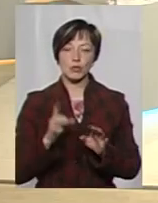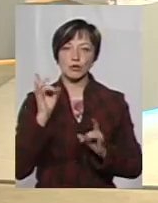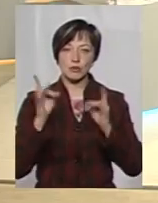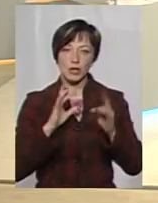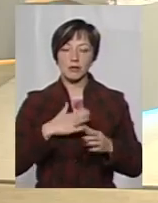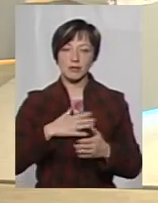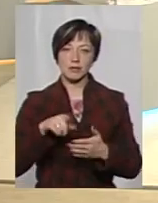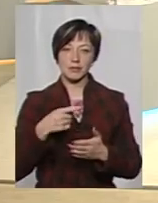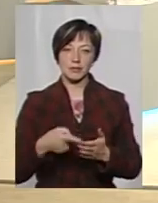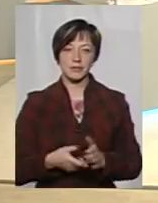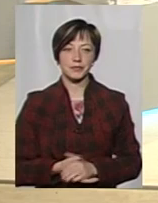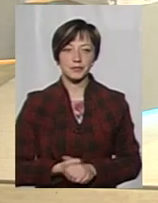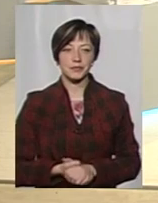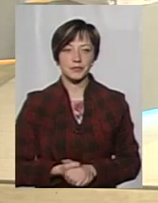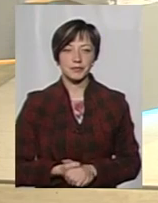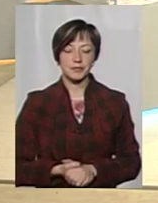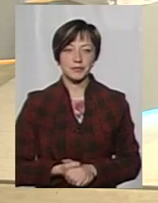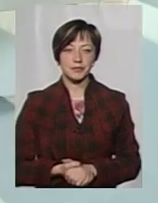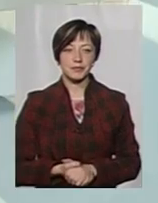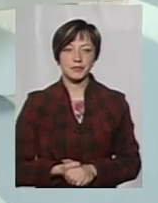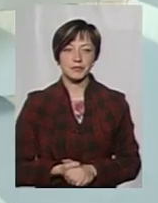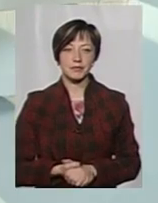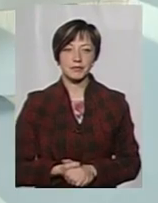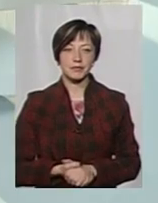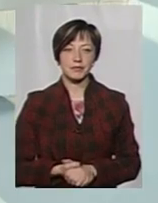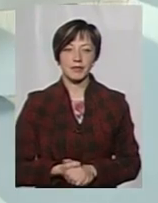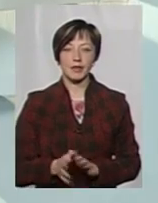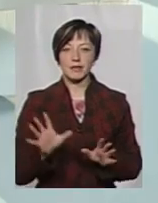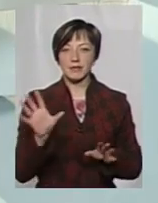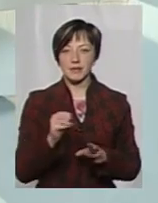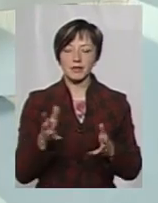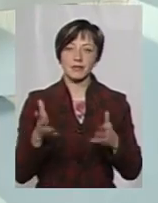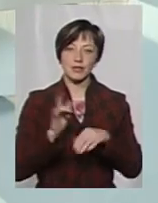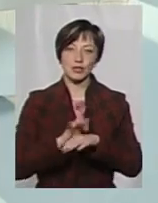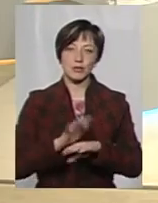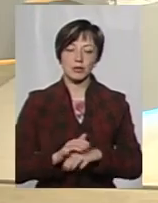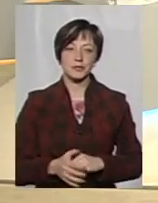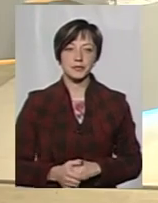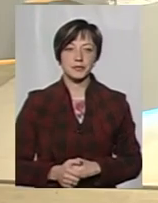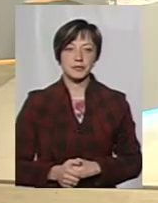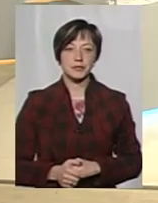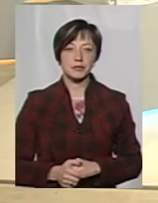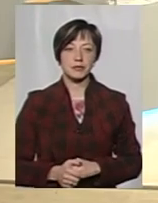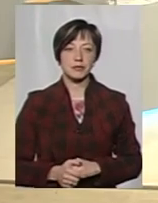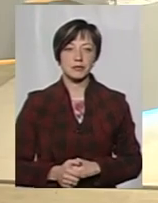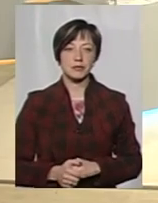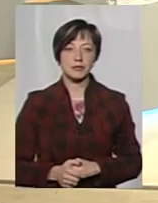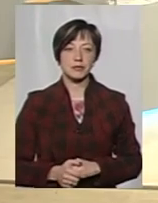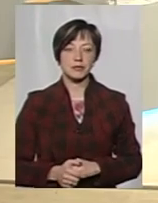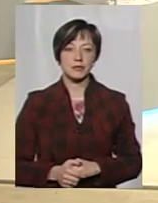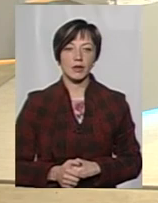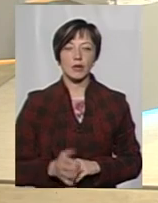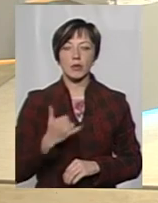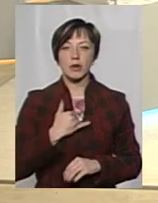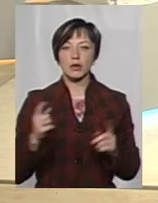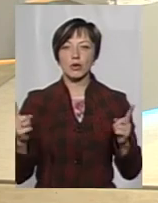була частинка мого запитання, тому, в принципі, все вичерпно. Дякую, Богдане. Чи ви хочете щось додати? У